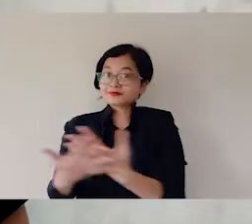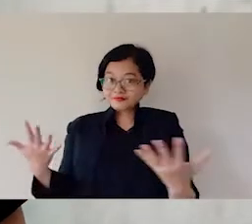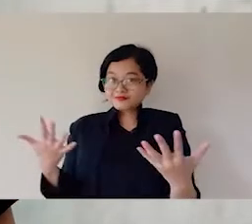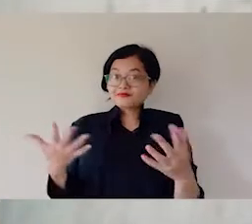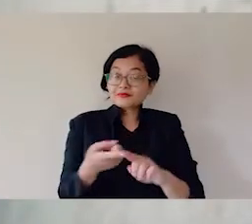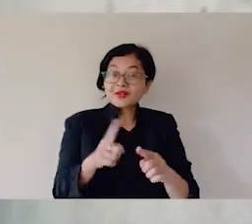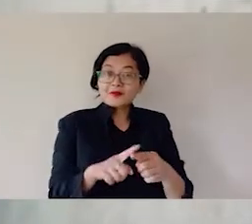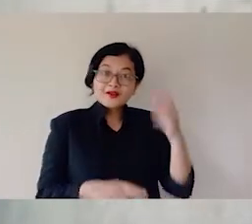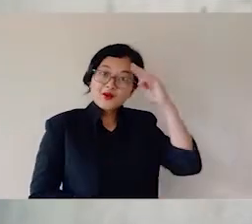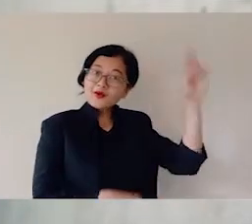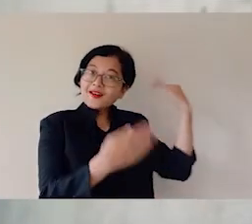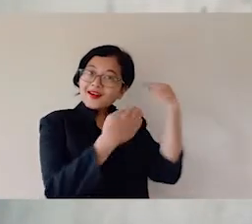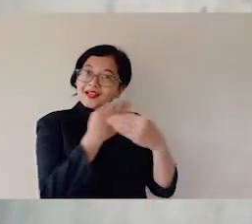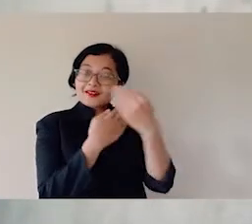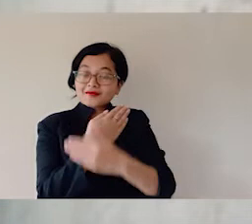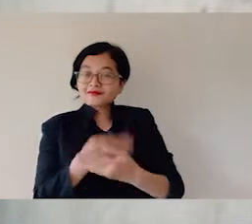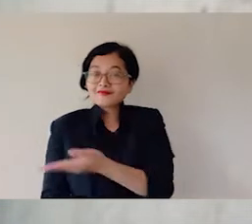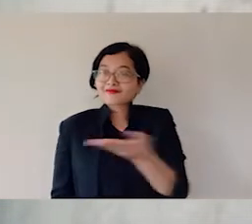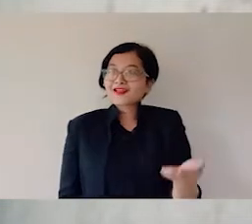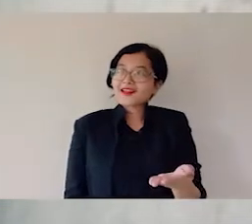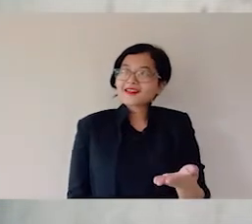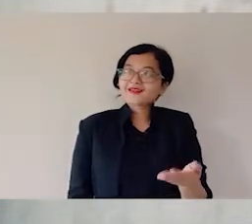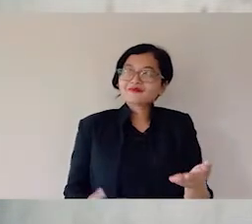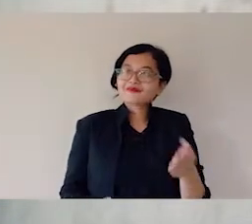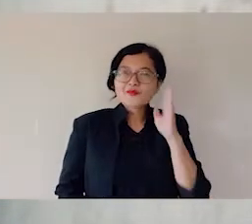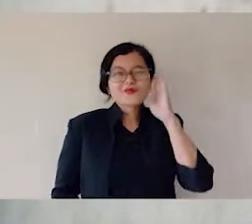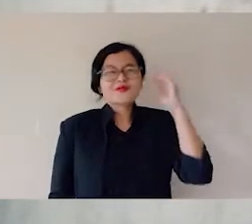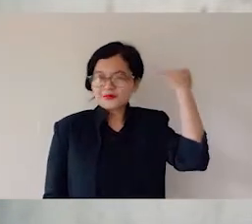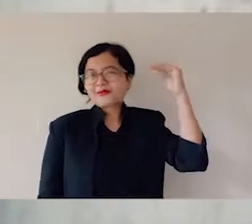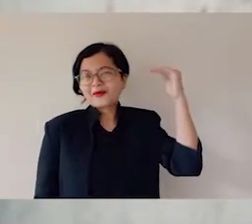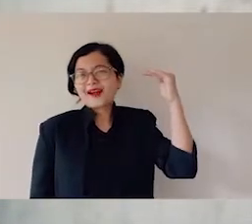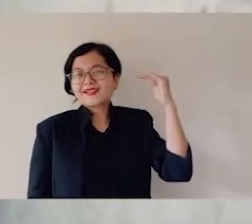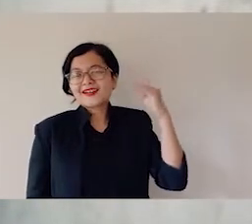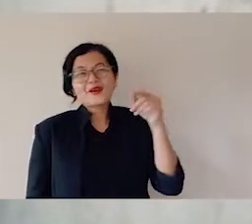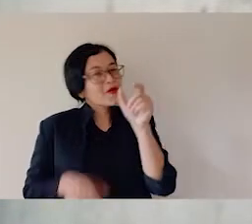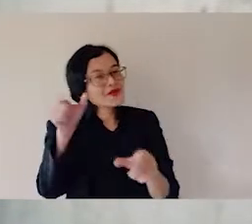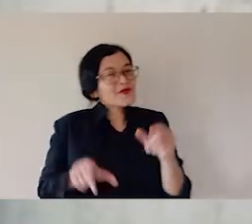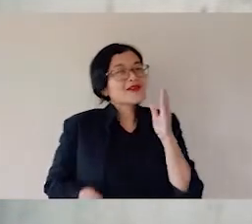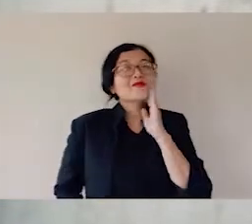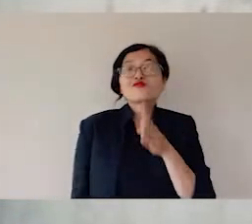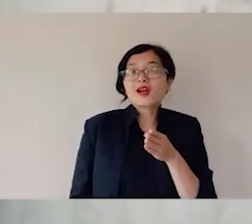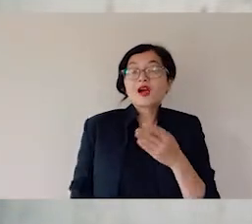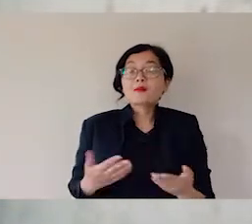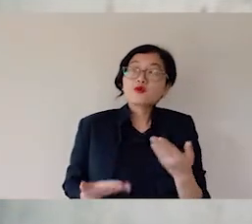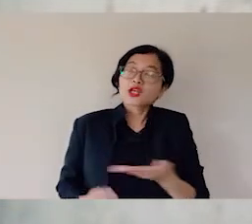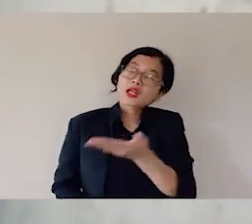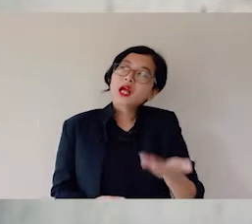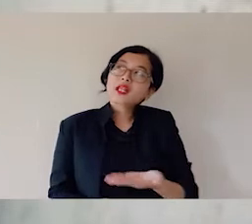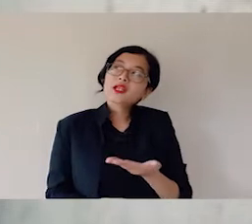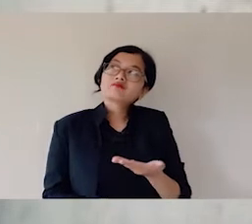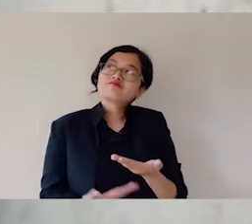Perkara-rekan yang dikasihi Tuhan, sebagai anak muda tentu kalian tidak, mungkin belum pernah atau tidak